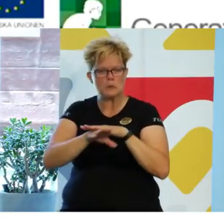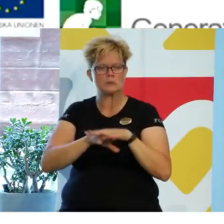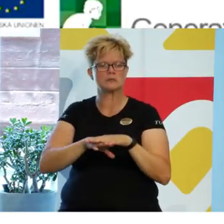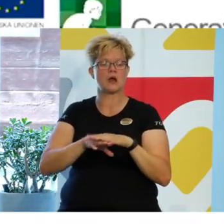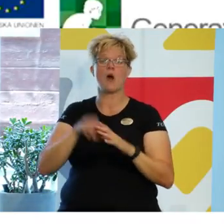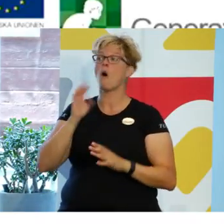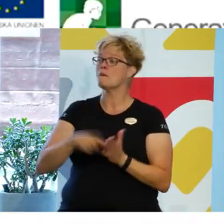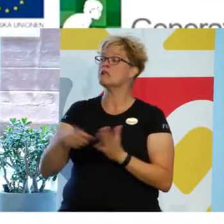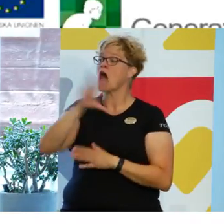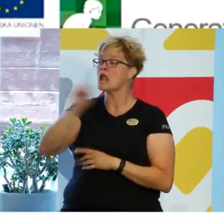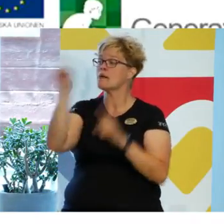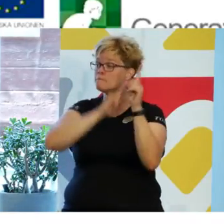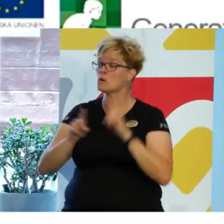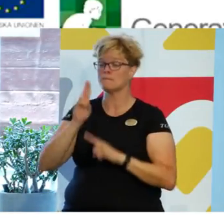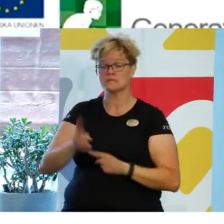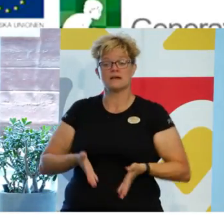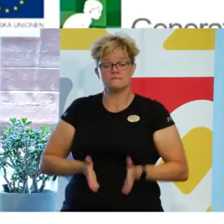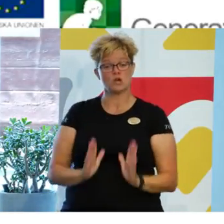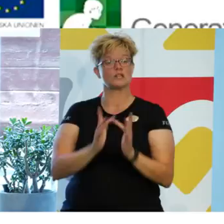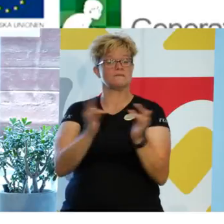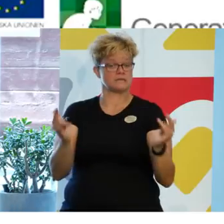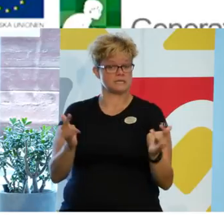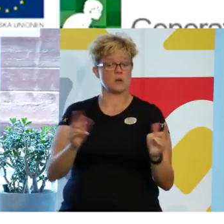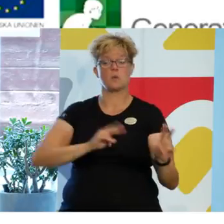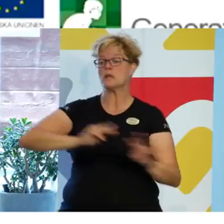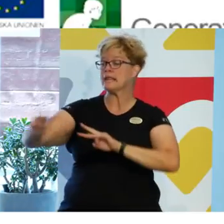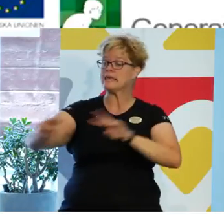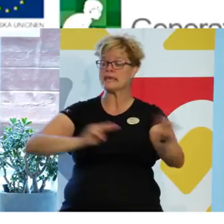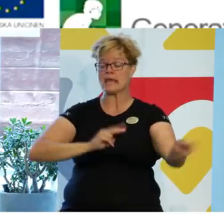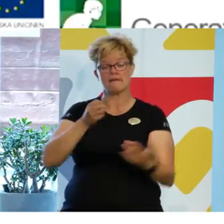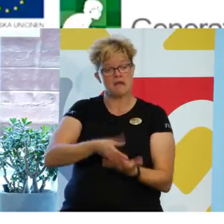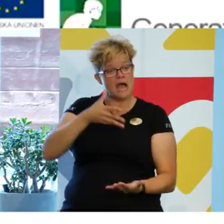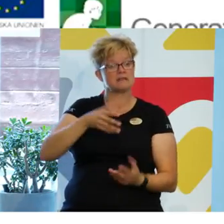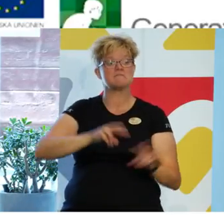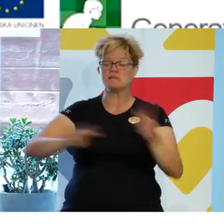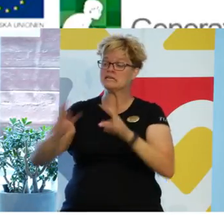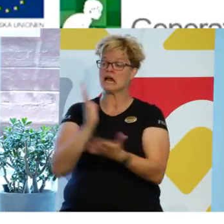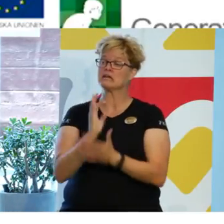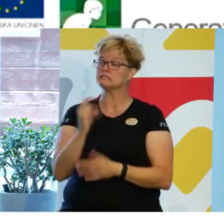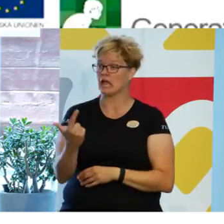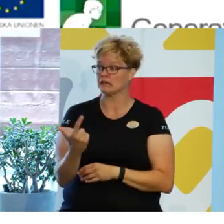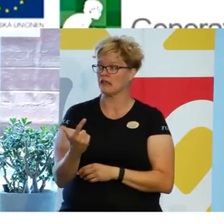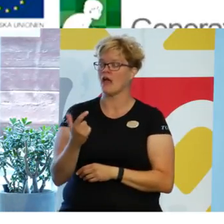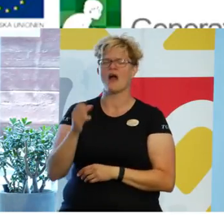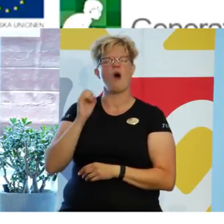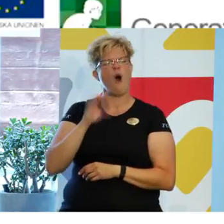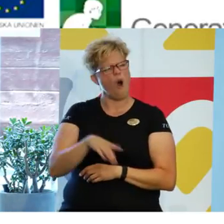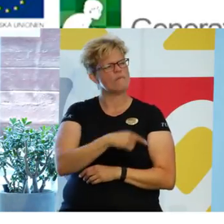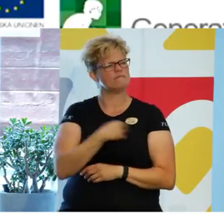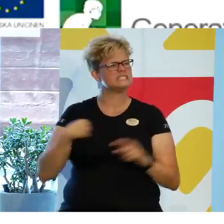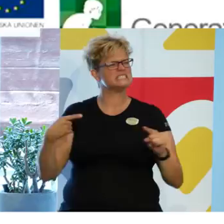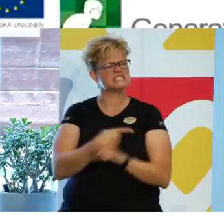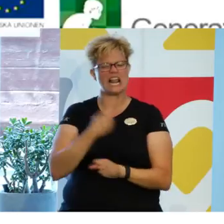menar att alla människor är födda, fria och lika i värde och rättigheter. Om det är så att vi